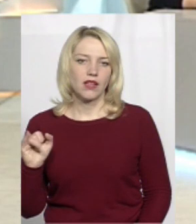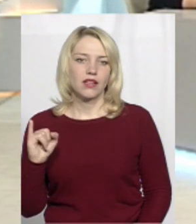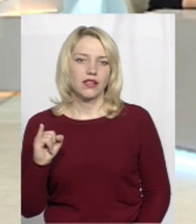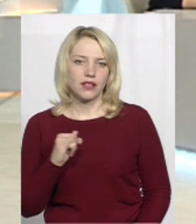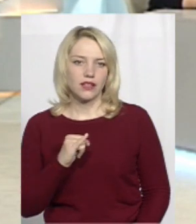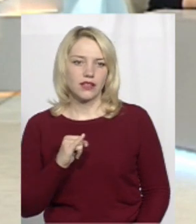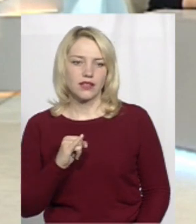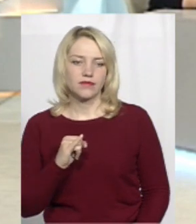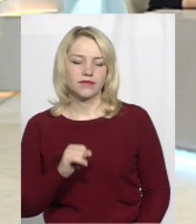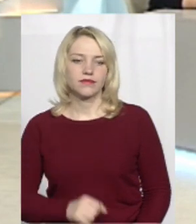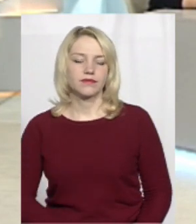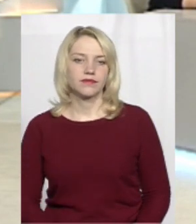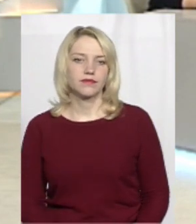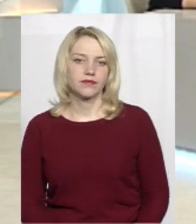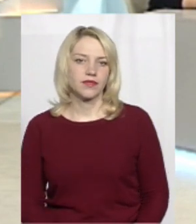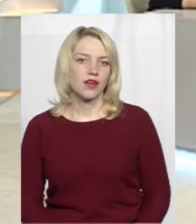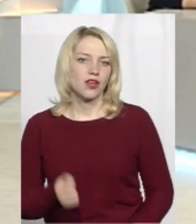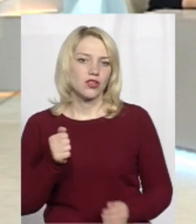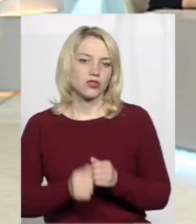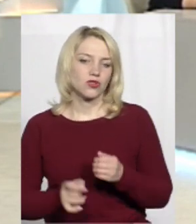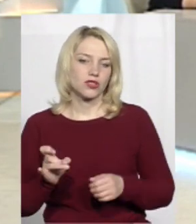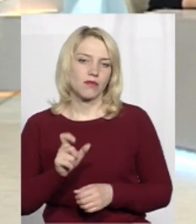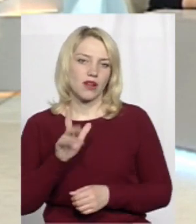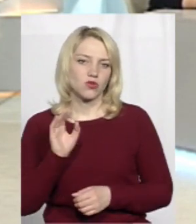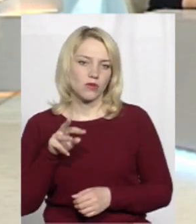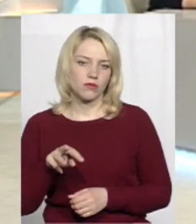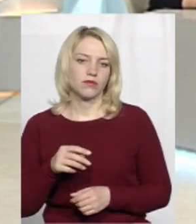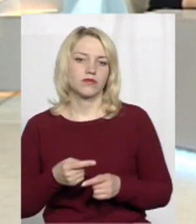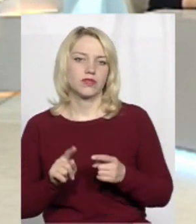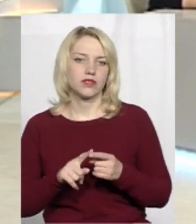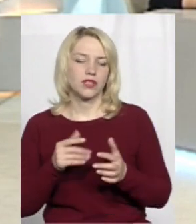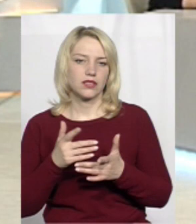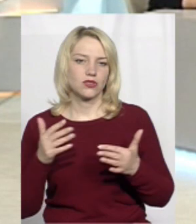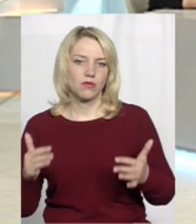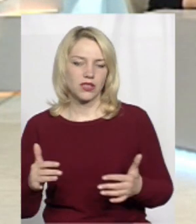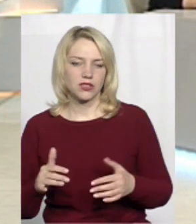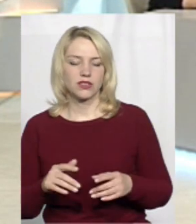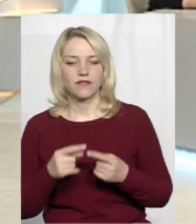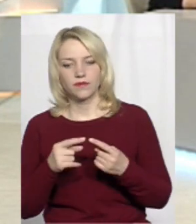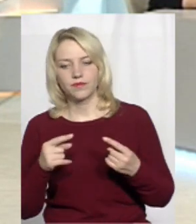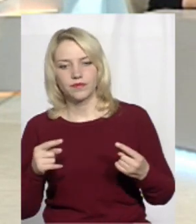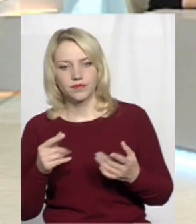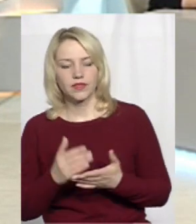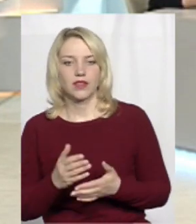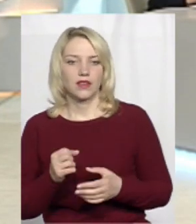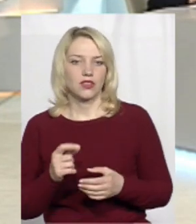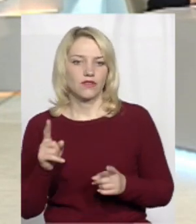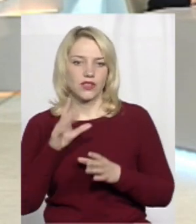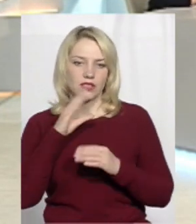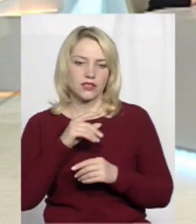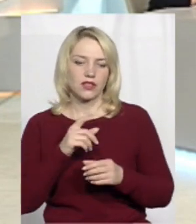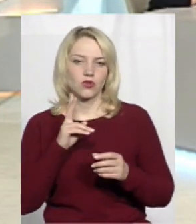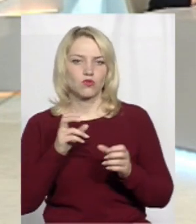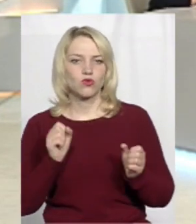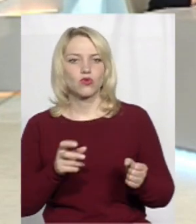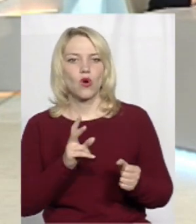з кожним разом вправи урізноманітнюються, сподіваємося, вдасться постріляти з